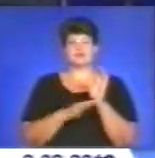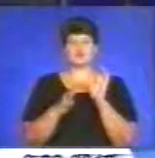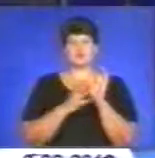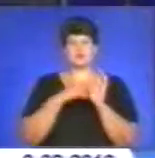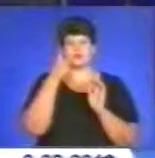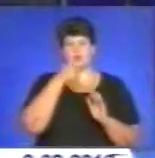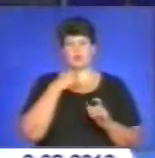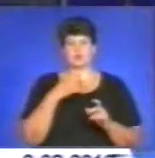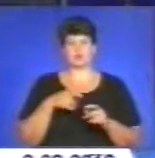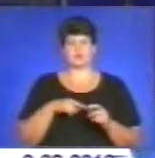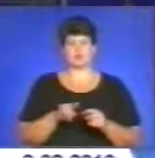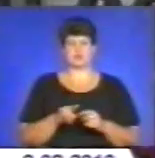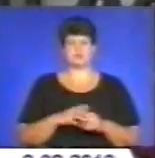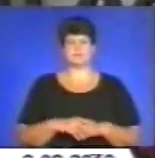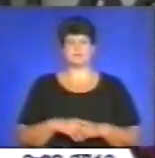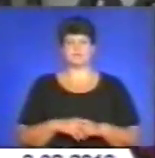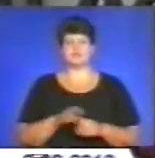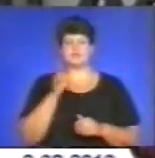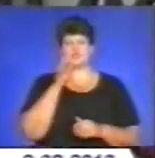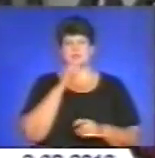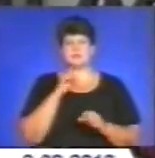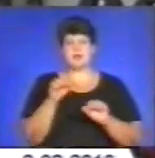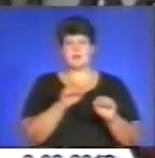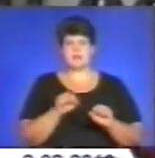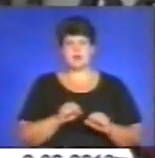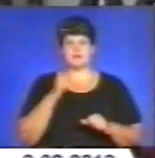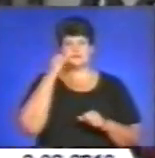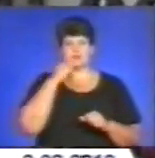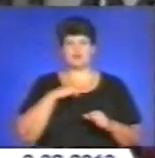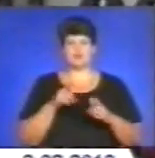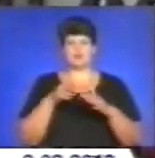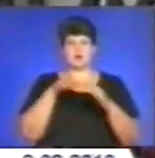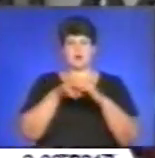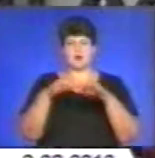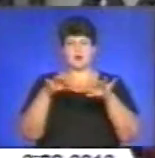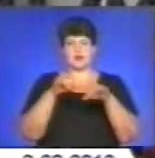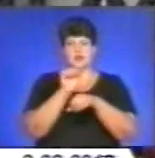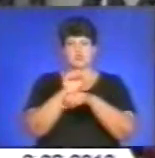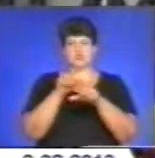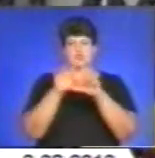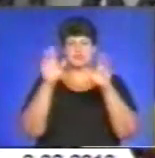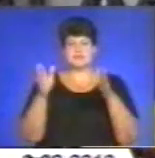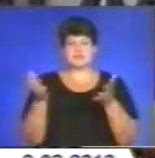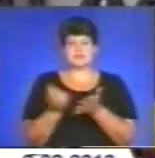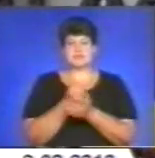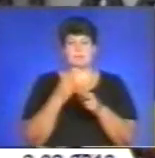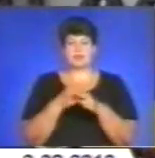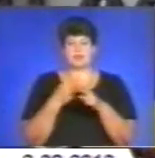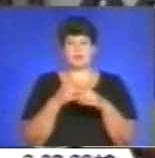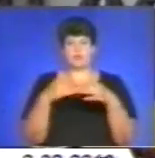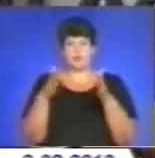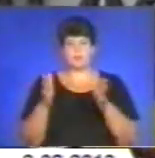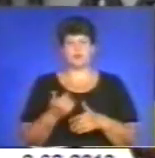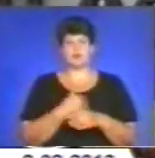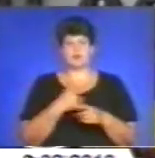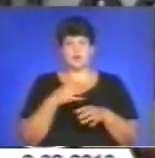народження. На час прибирання в старому гаражі хлопці знайшли металеву коробку, яку намагалися